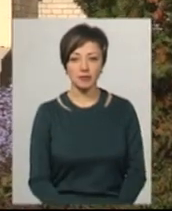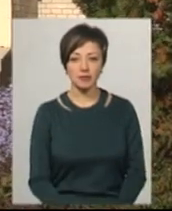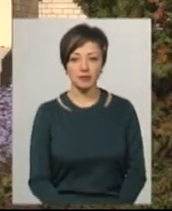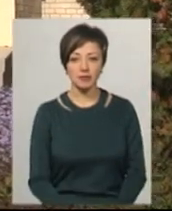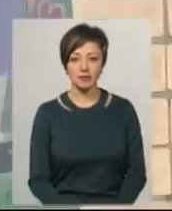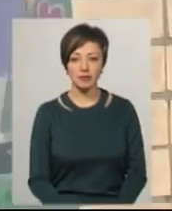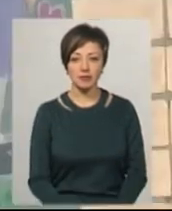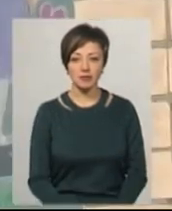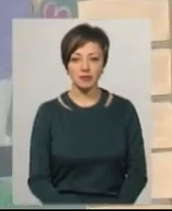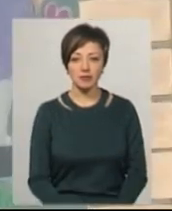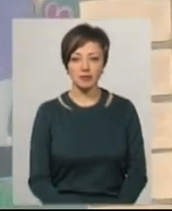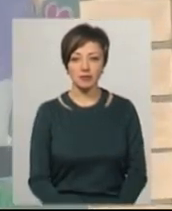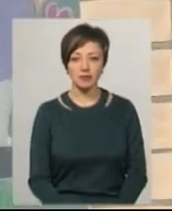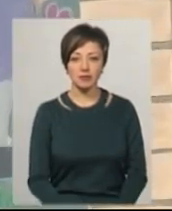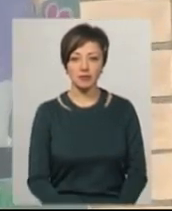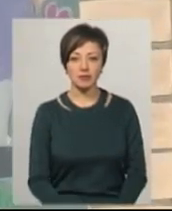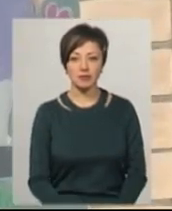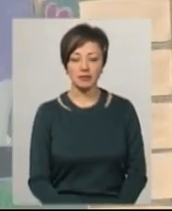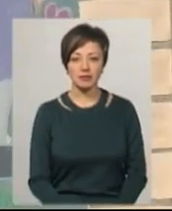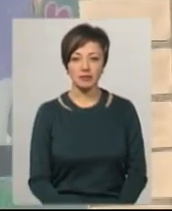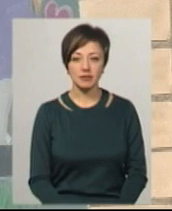Іван Мовчан, новини на Суспільному, Хмельницький.